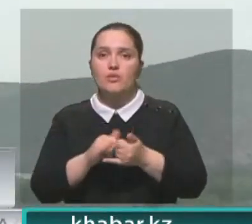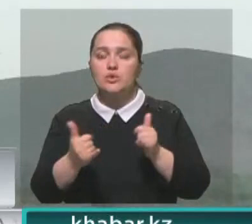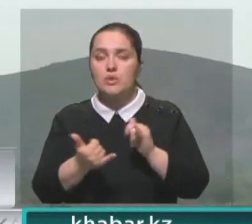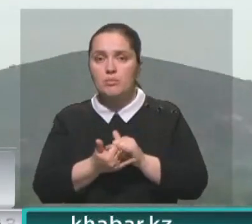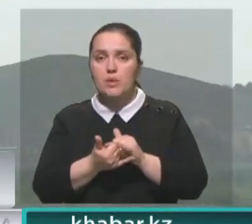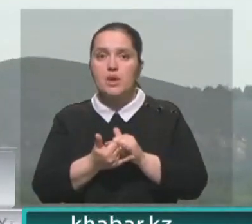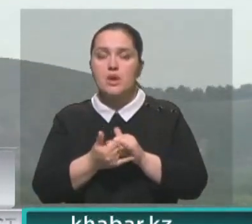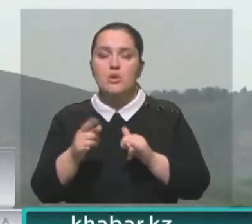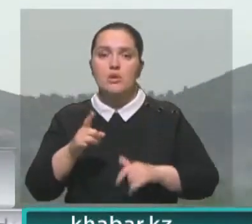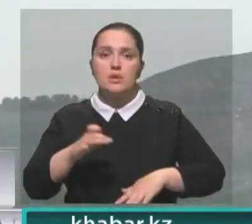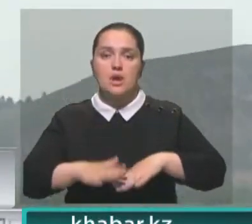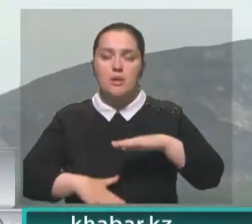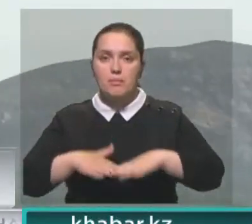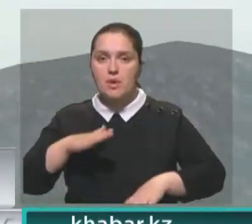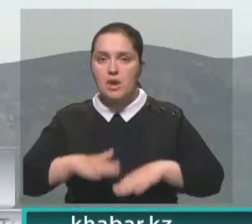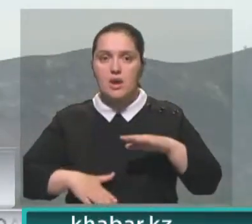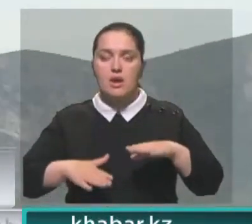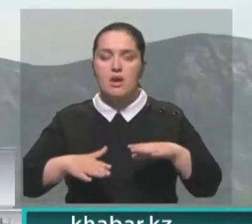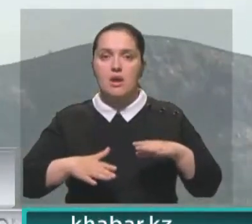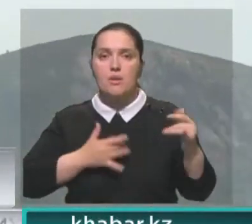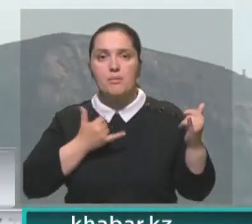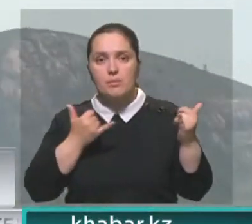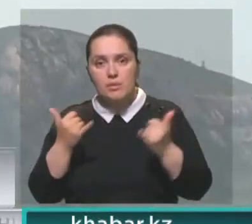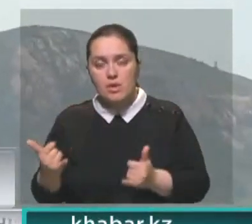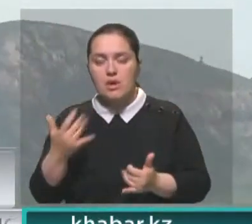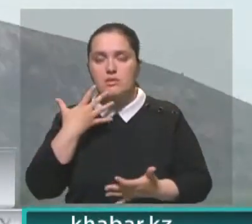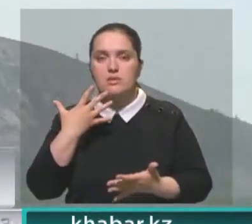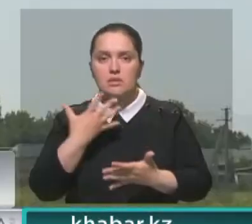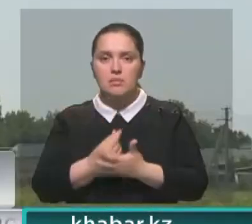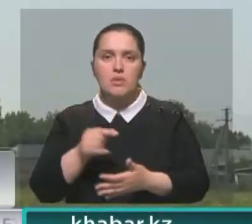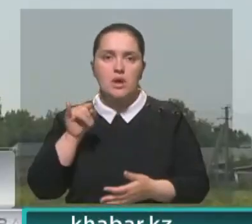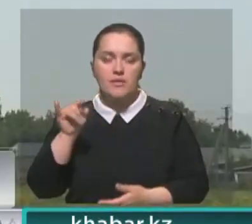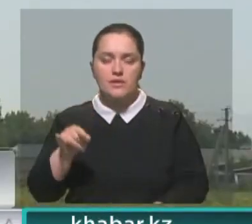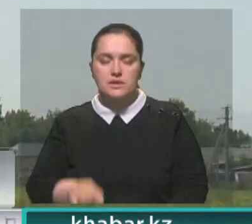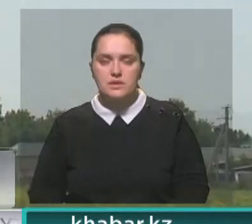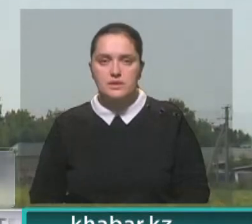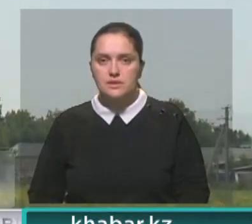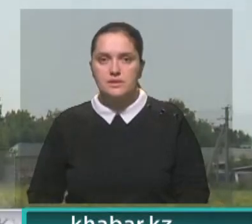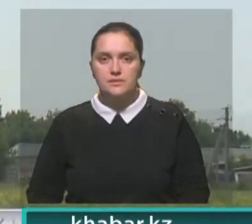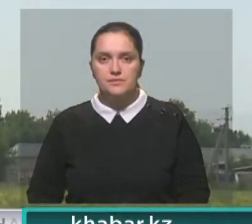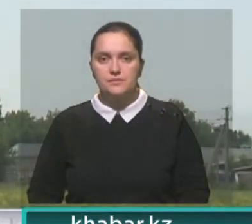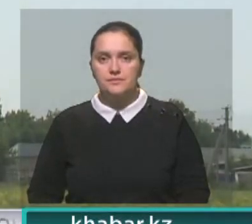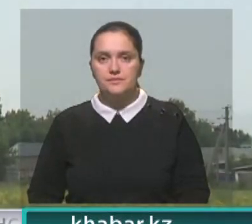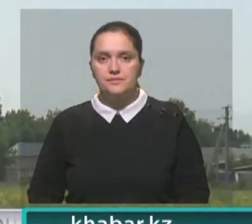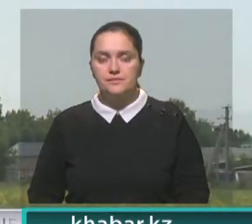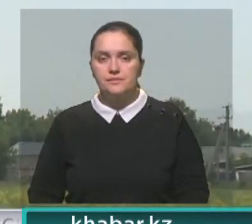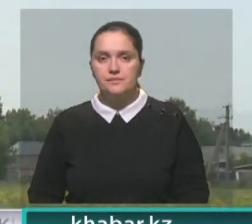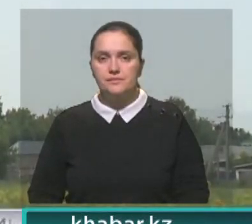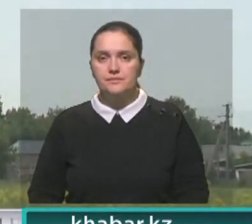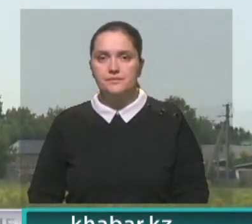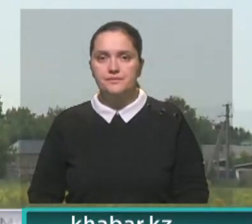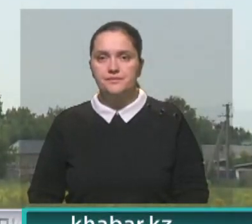С тем, чтобы на практике в небе послужить во благо отечественной авиации. Вячеслав Ветлугин и Дмитрий Пыхтин. Итоги дня.